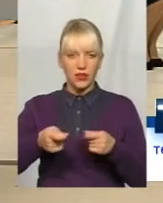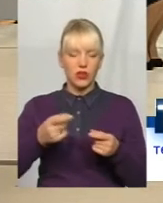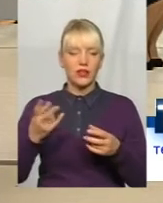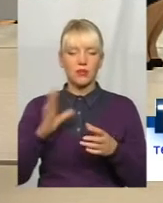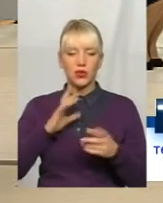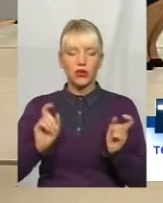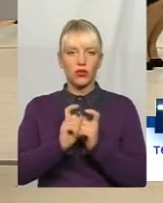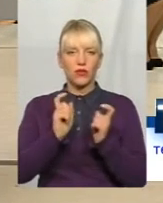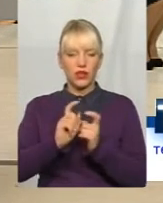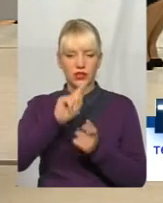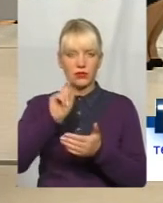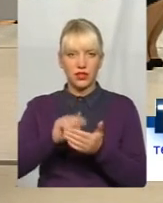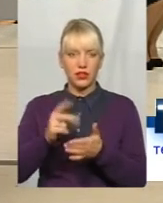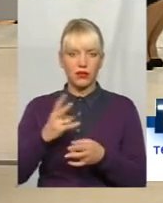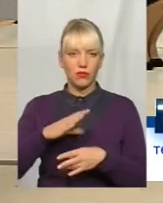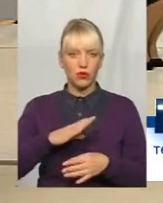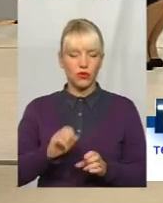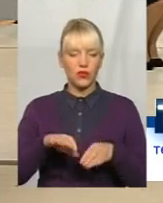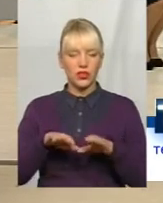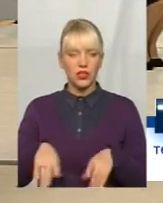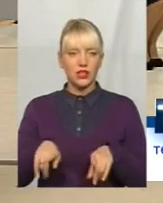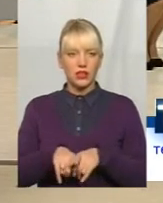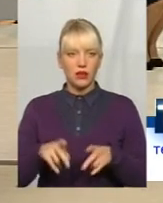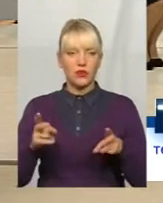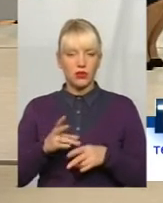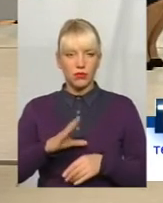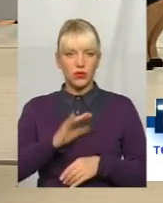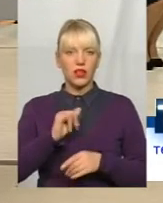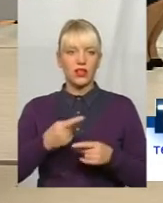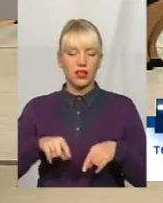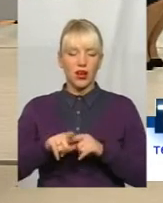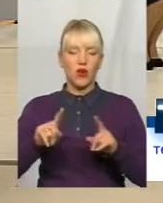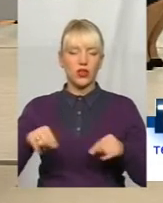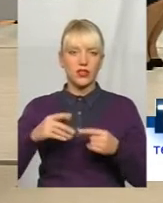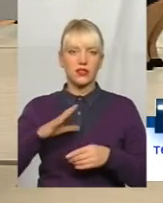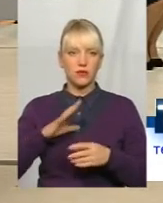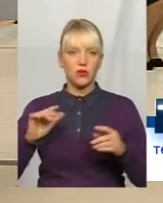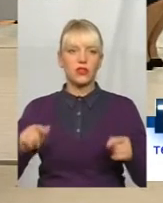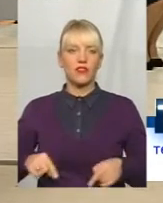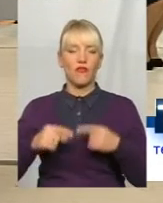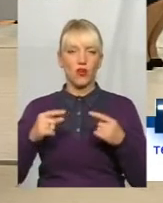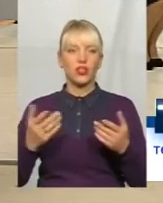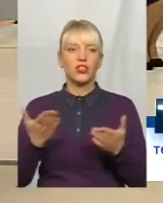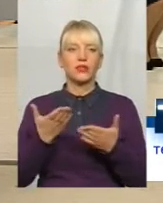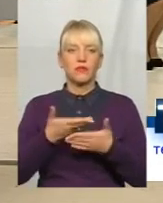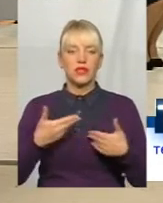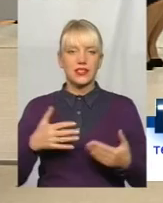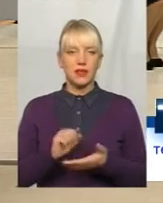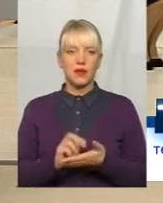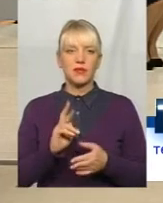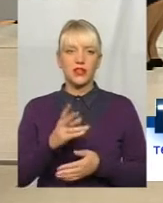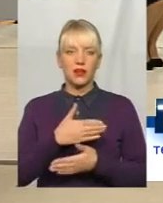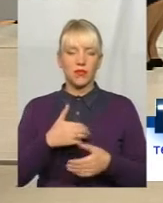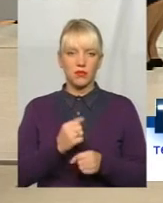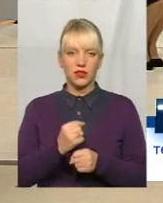і треба було вирішувати. І така була потреба, і така організація була створена. Чим ми займаємося і як ми працюємо? Наша громадська організація